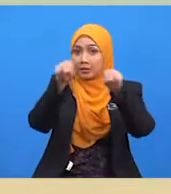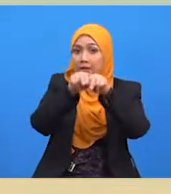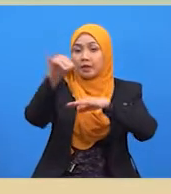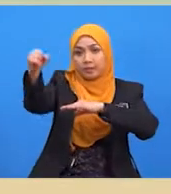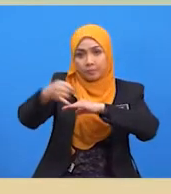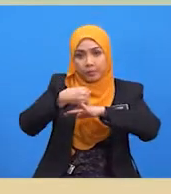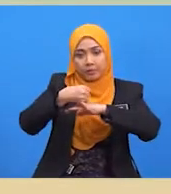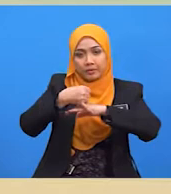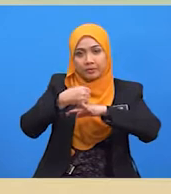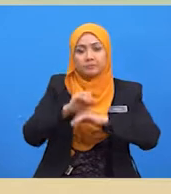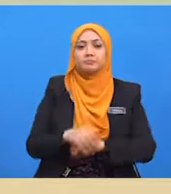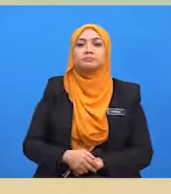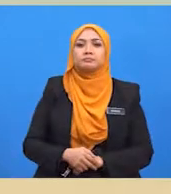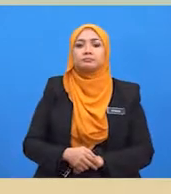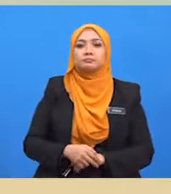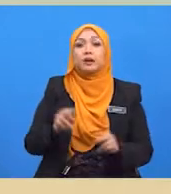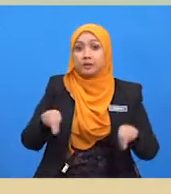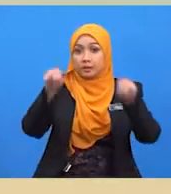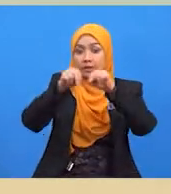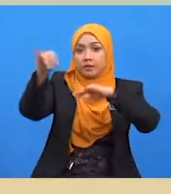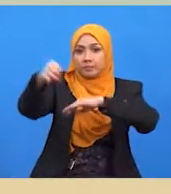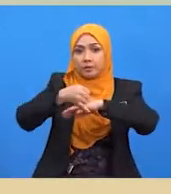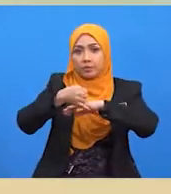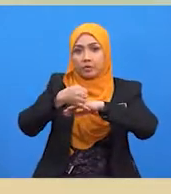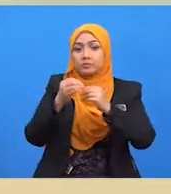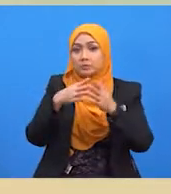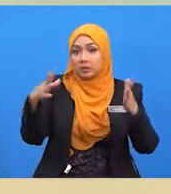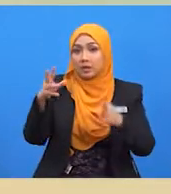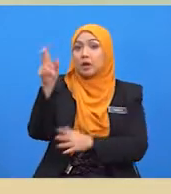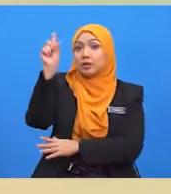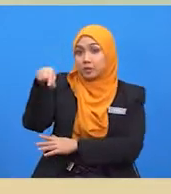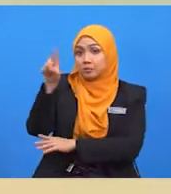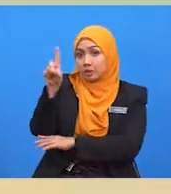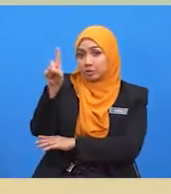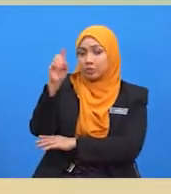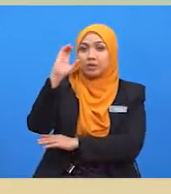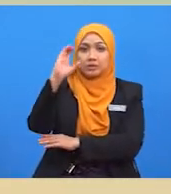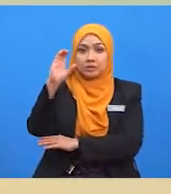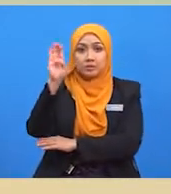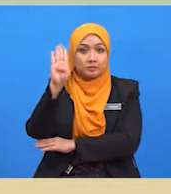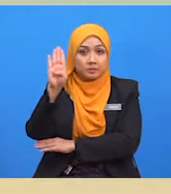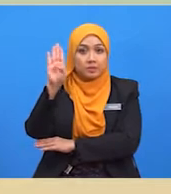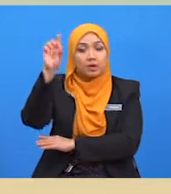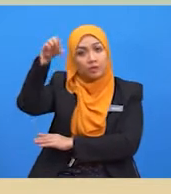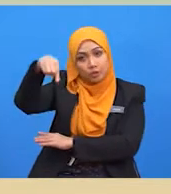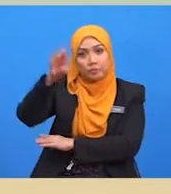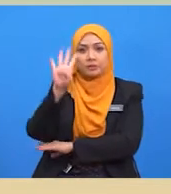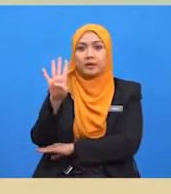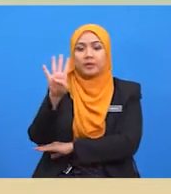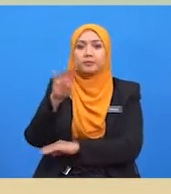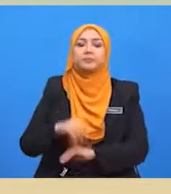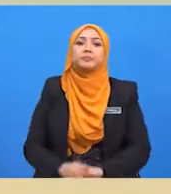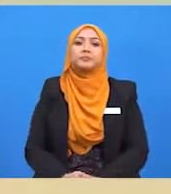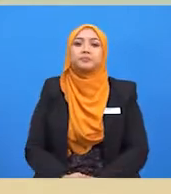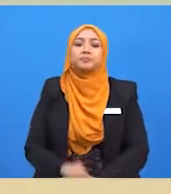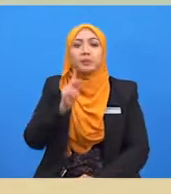Q1 C B Q4 Pelajar-pelajar sekalian Perdagangan